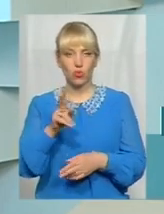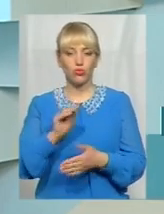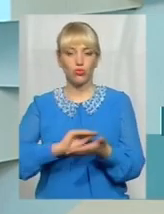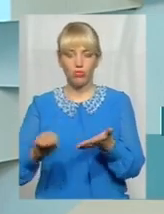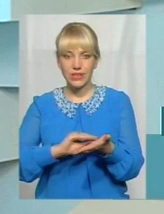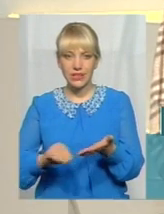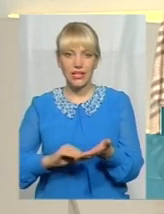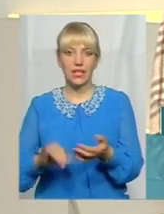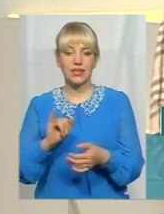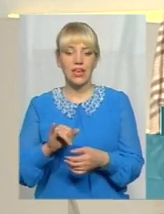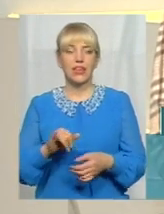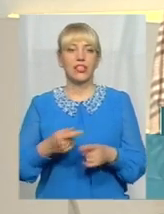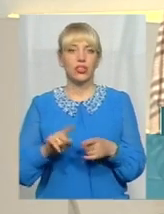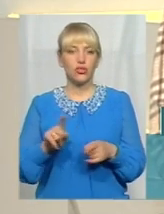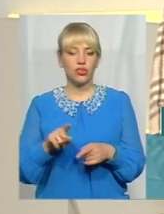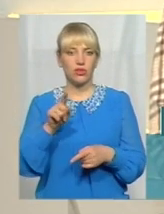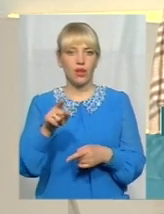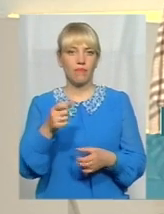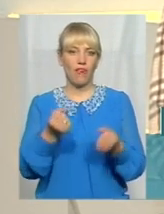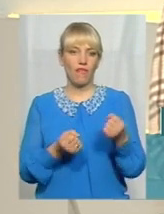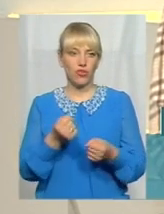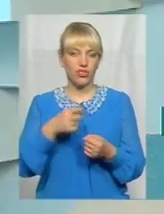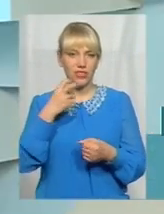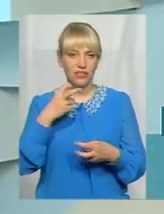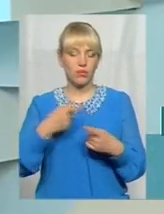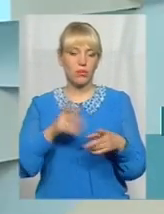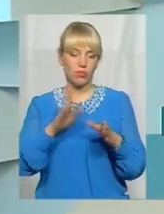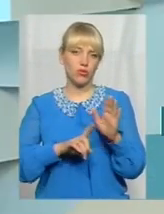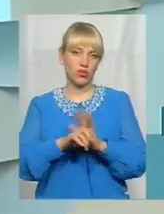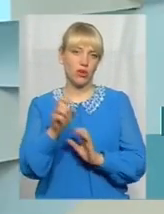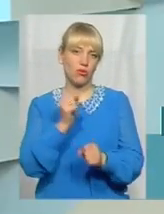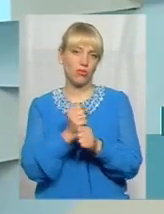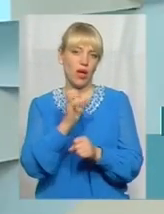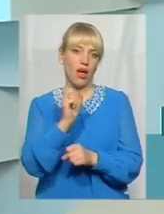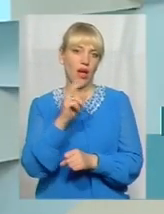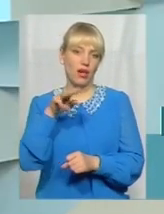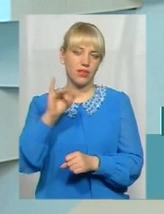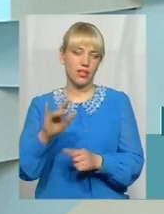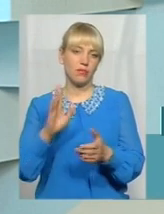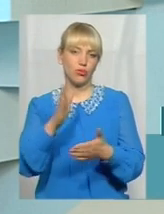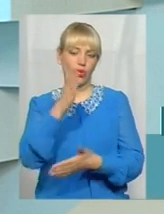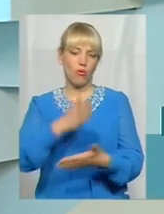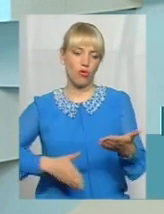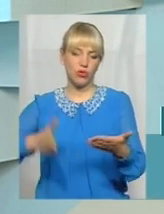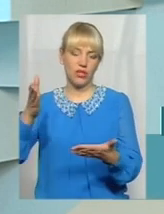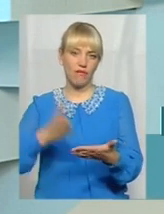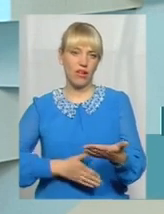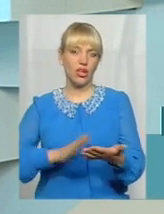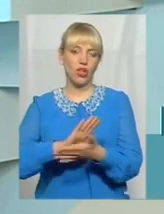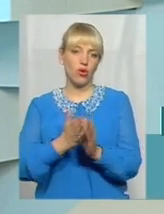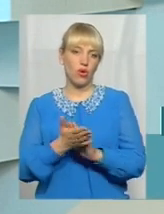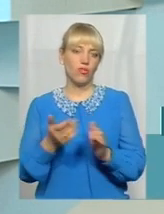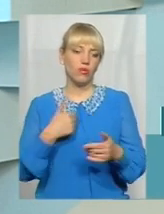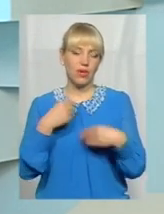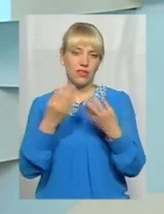і зводити, що там брудні сидіння, вибачте, ми складаємо акти, ми починаємо складати акти і розривати договори. Ми дали достатньо терміну,